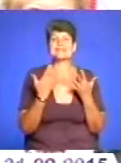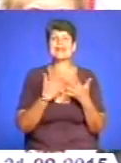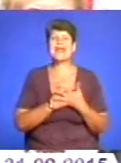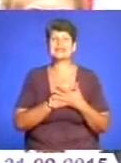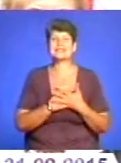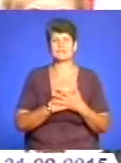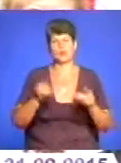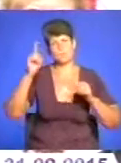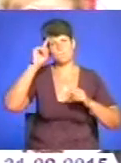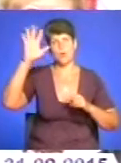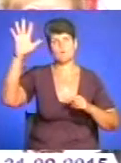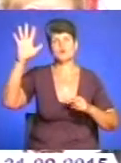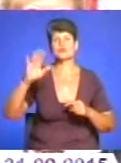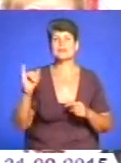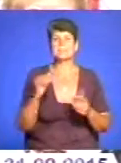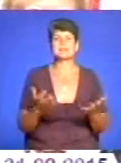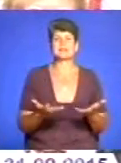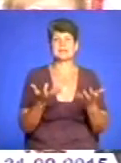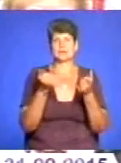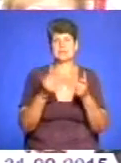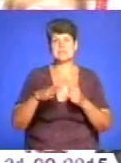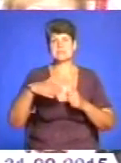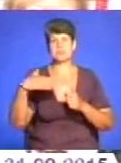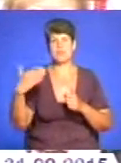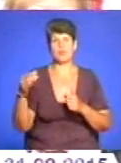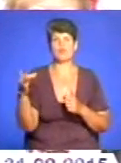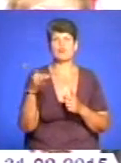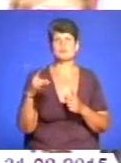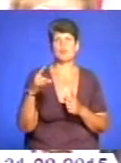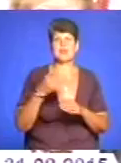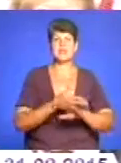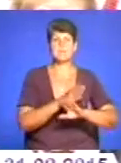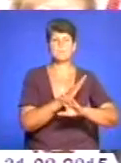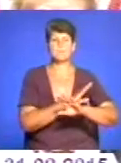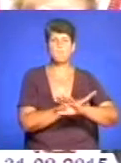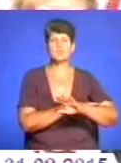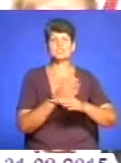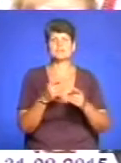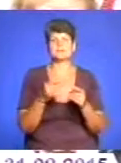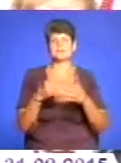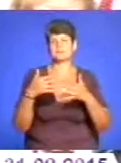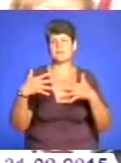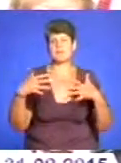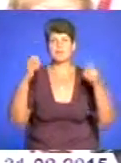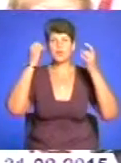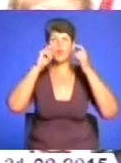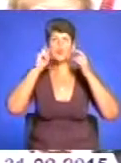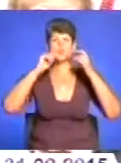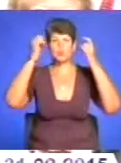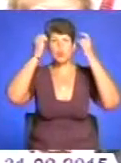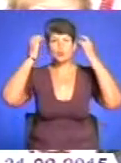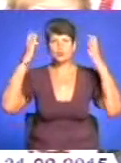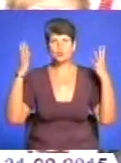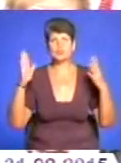популяризується і підтримується з боку Республіка Польща елементи української культури в